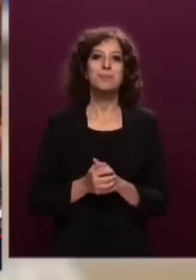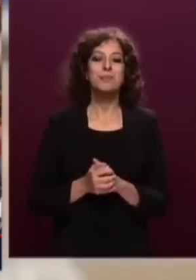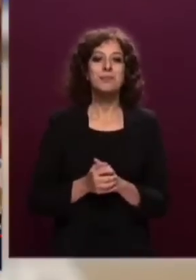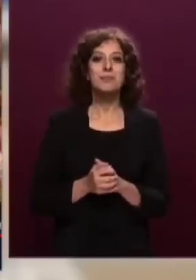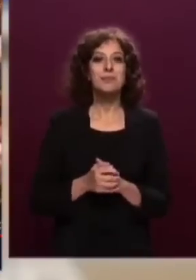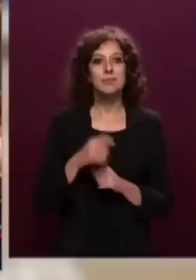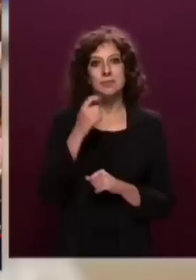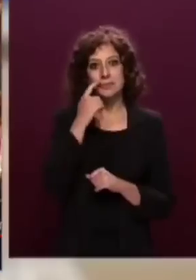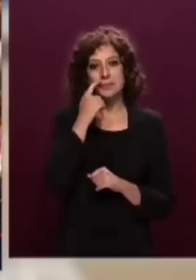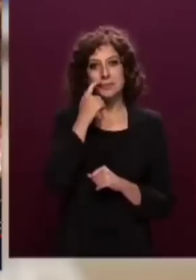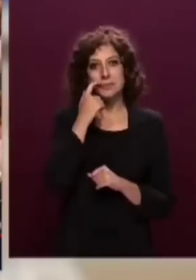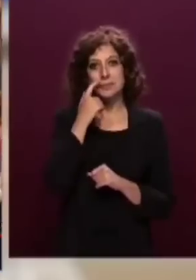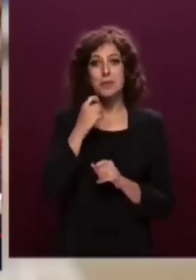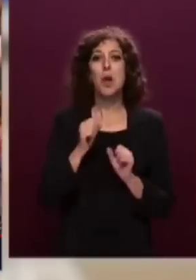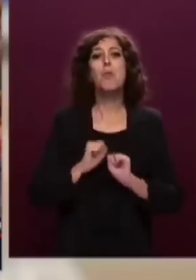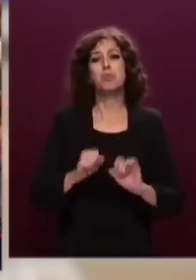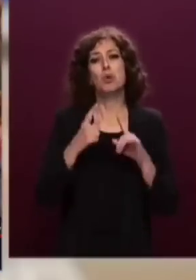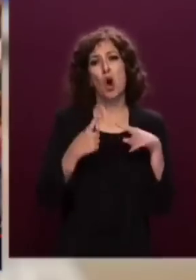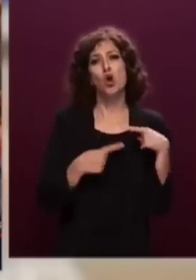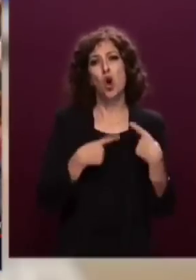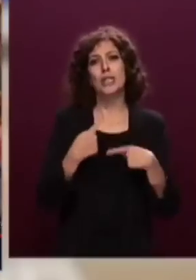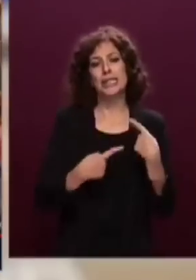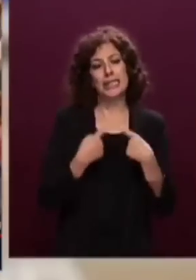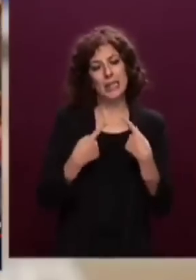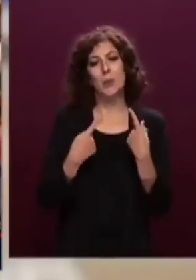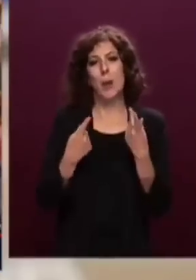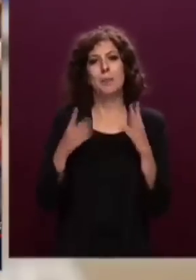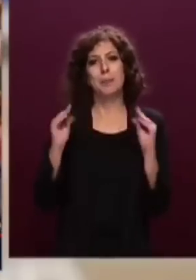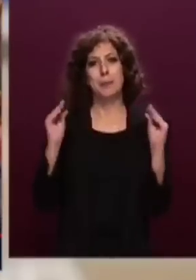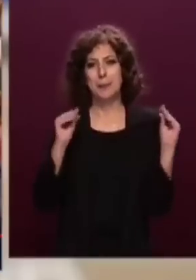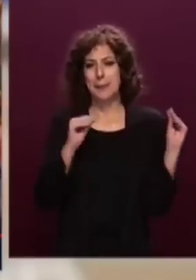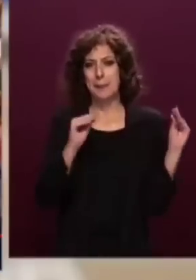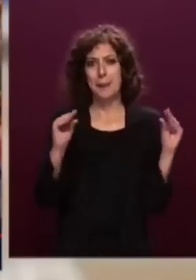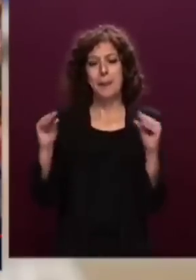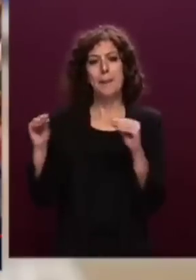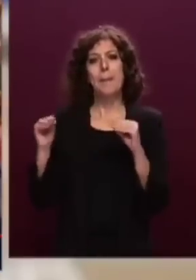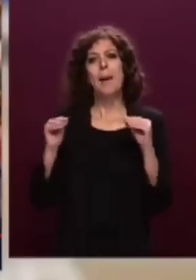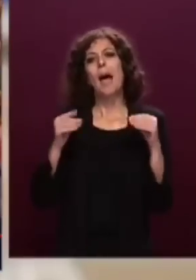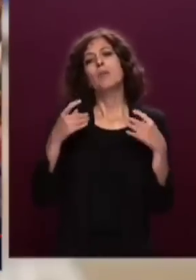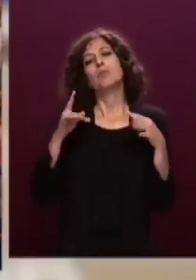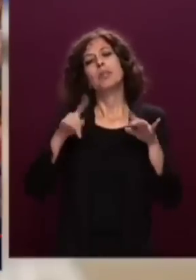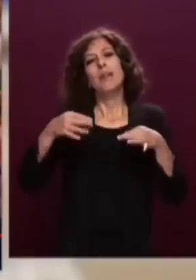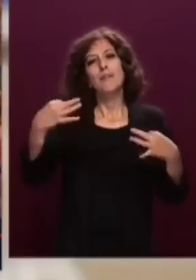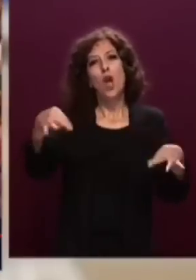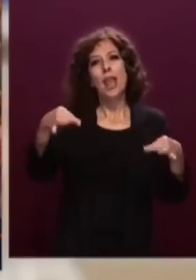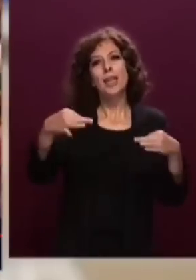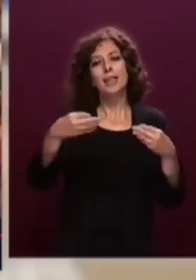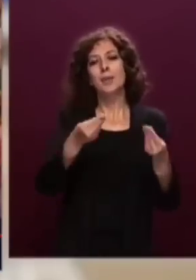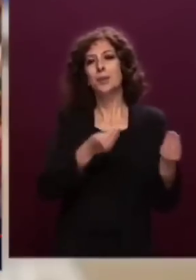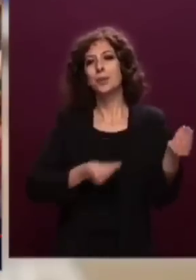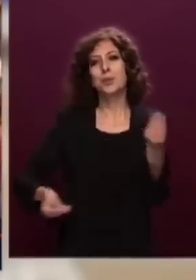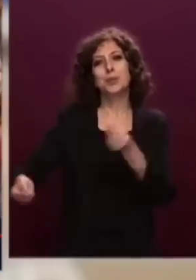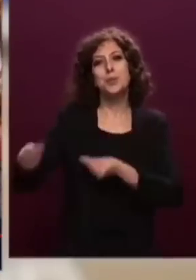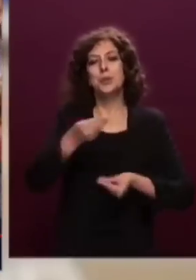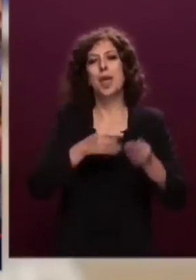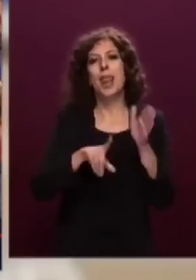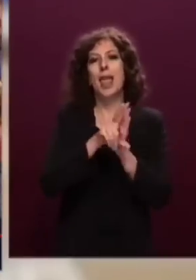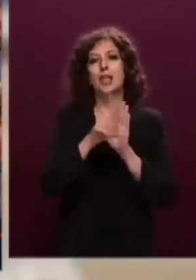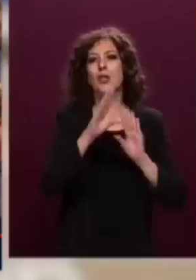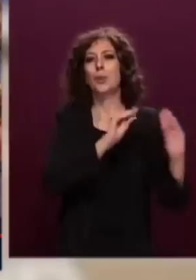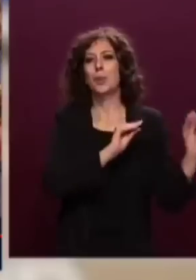Potete continuare a parlare, scrivere volantini, documenti, leggi, bla bla,